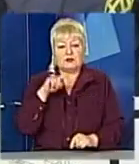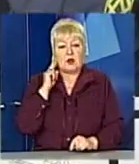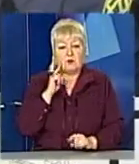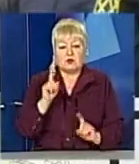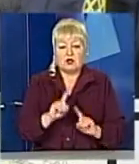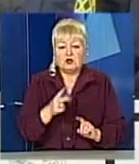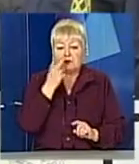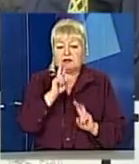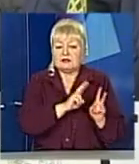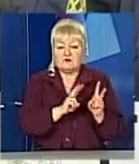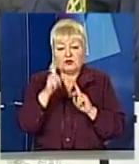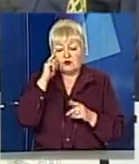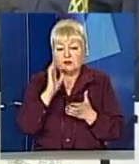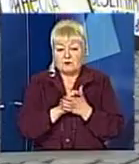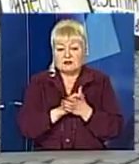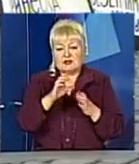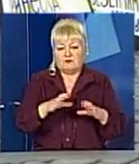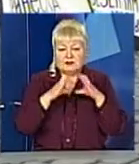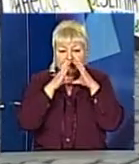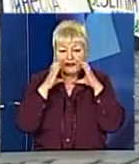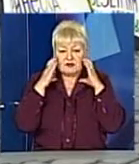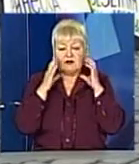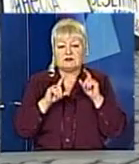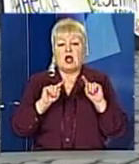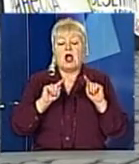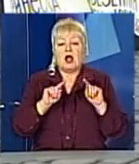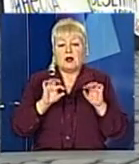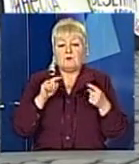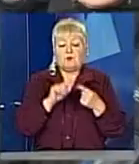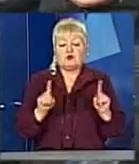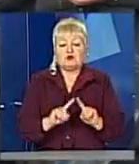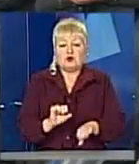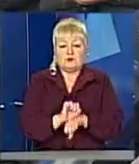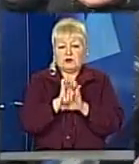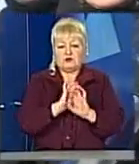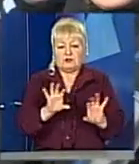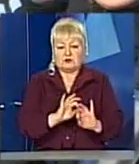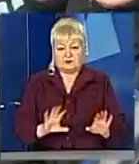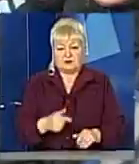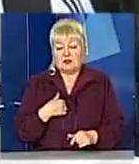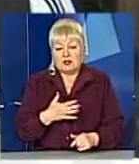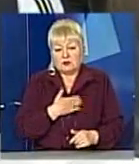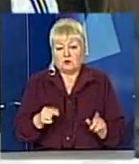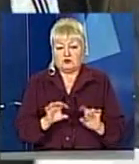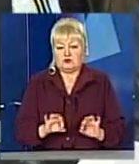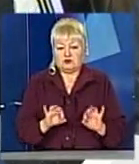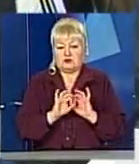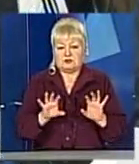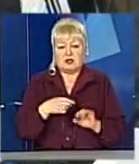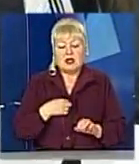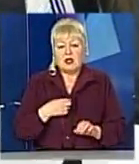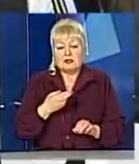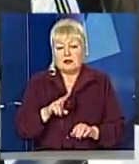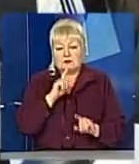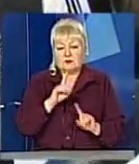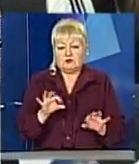підлітків ніхто не впізнав, закриваються одягом. А про те, чого пікетують, не розповідають. Не маю бажання давати коментарів. Я не буду нічого говорити.